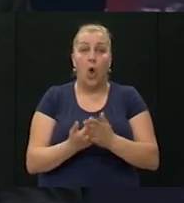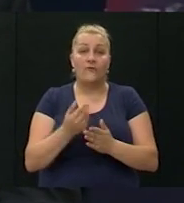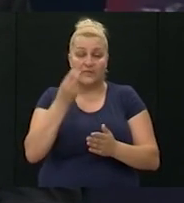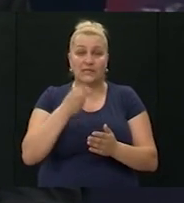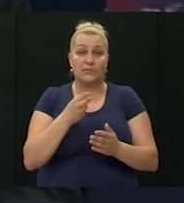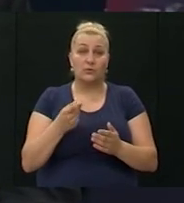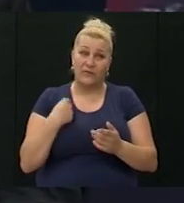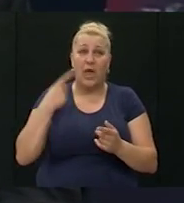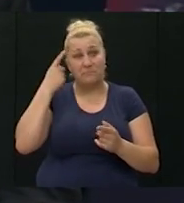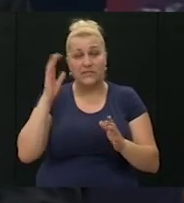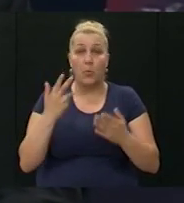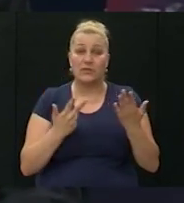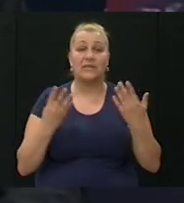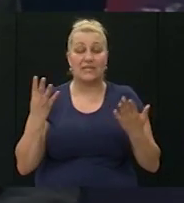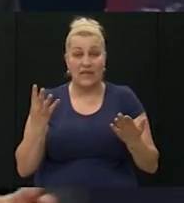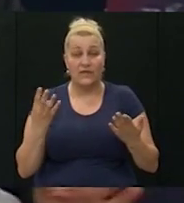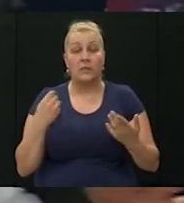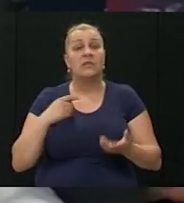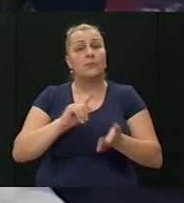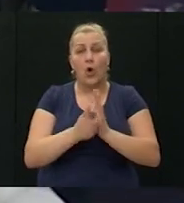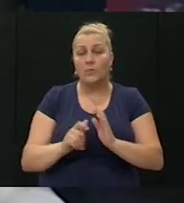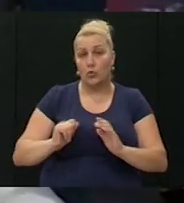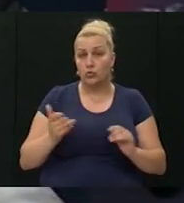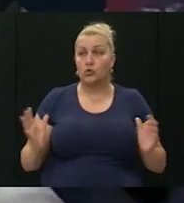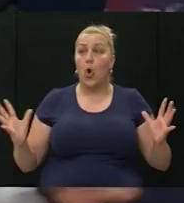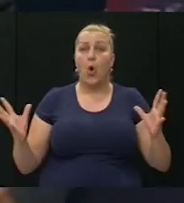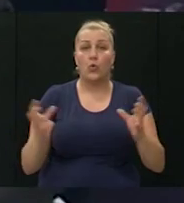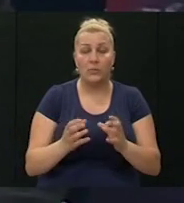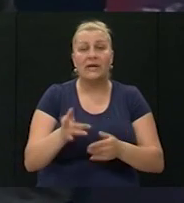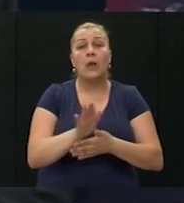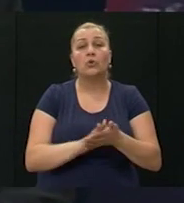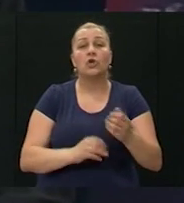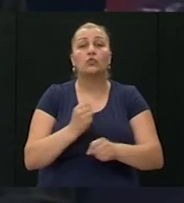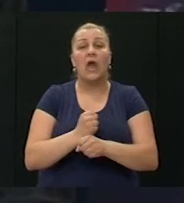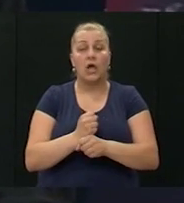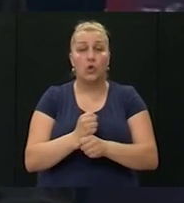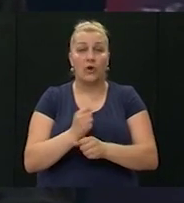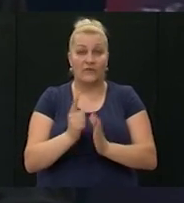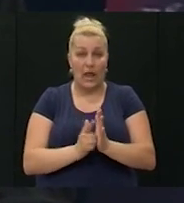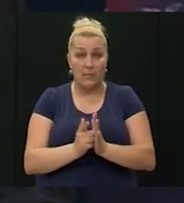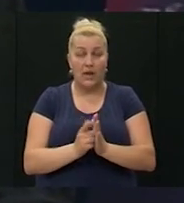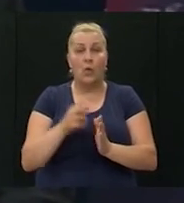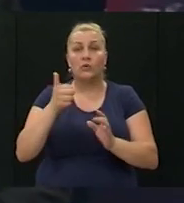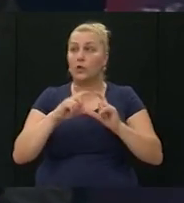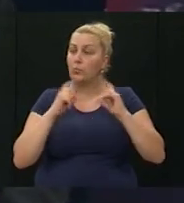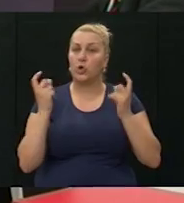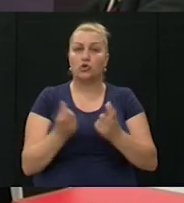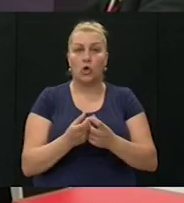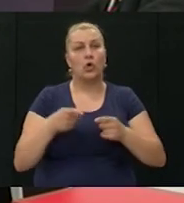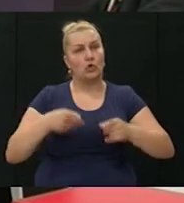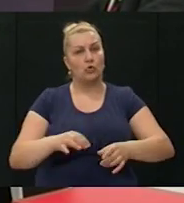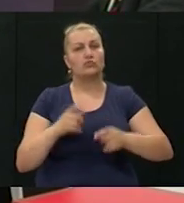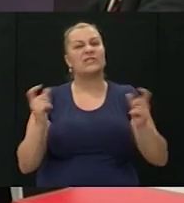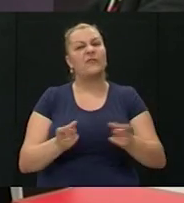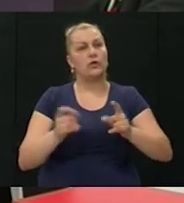srpski ustav, to mi smo okupljeni u jednu, odma ujutro, na početku radnog vremena, okupljeni u jednu prostoriju i to se onako svečano